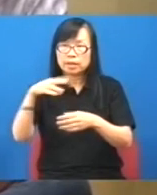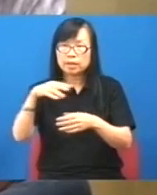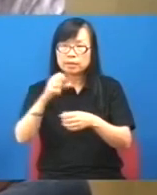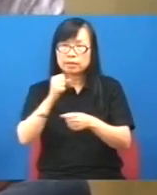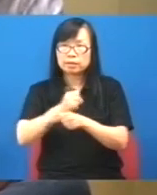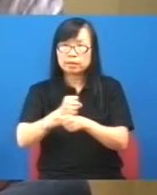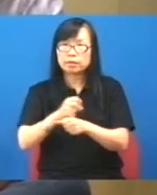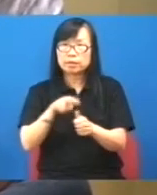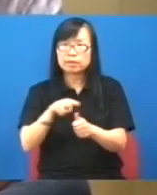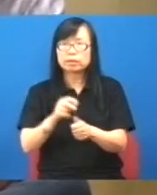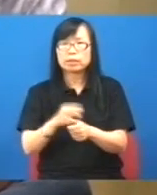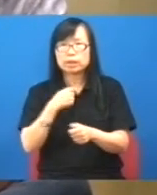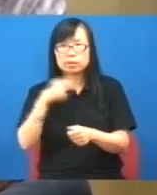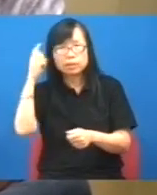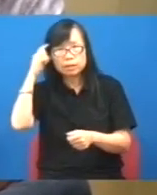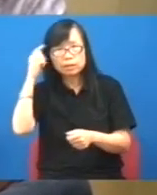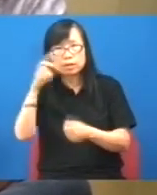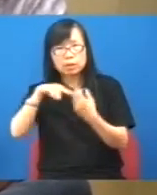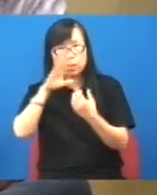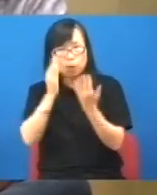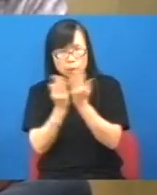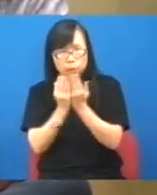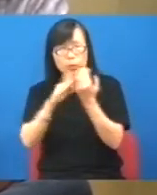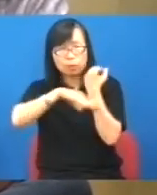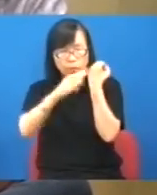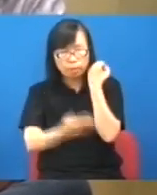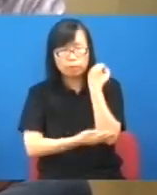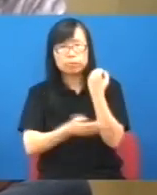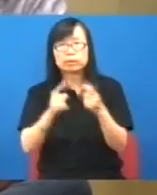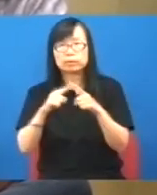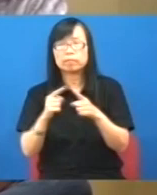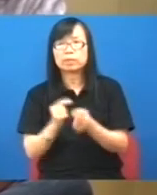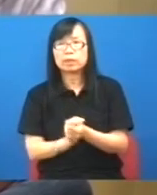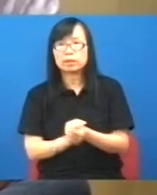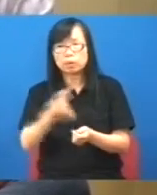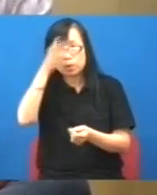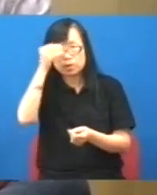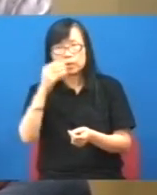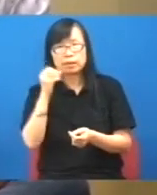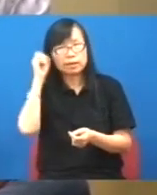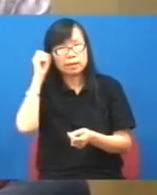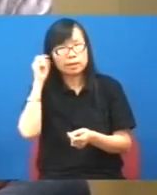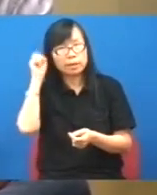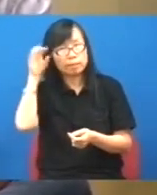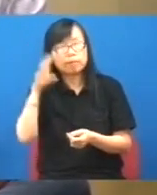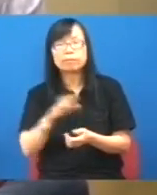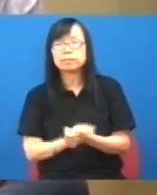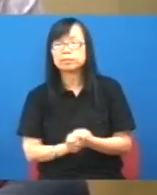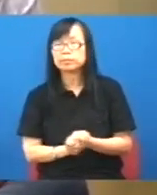都有一些叫做有知識的人他都可以這樣說我相信學者的意見都是以剩一走但這個